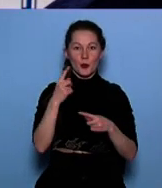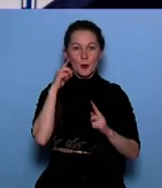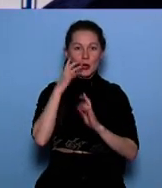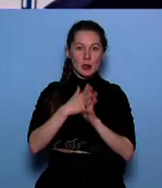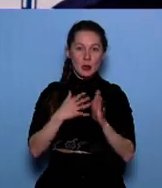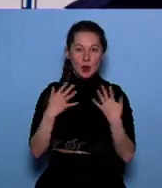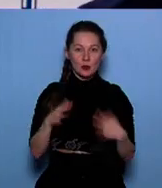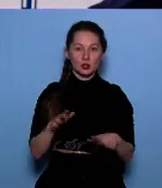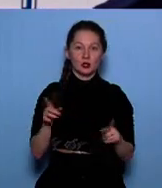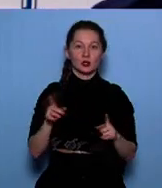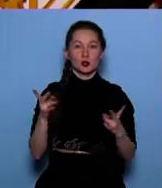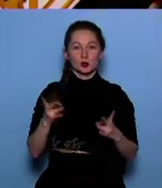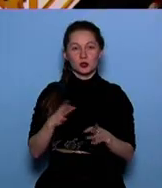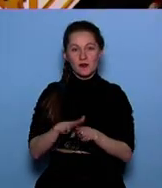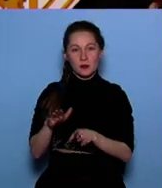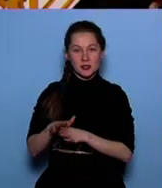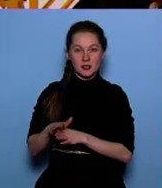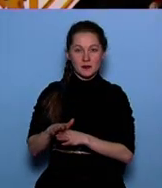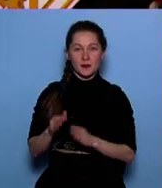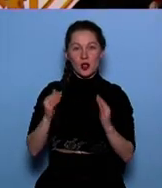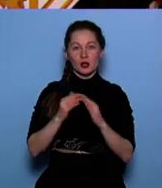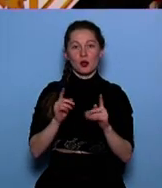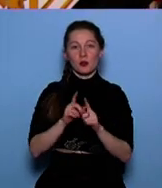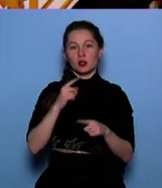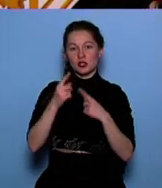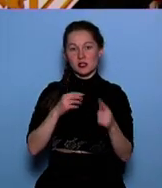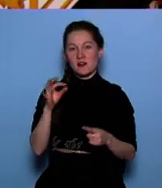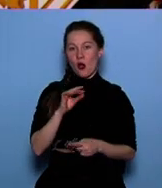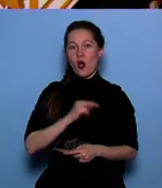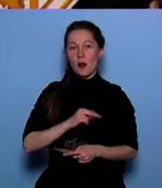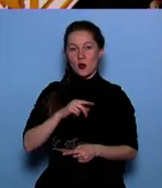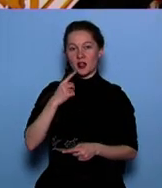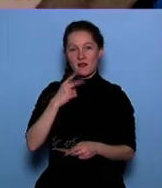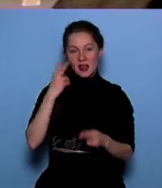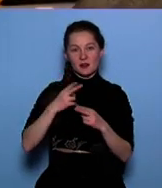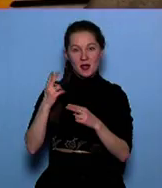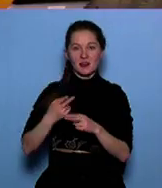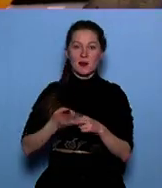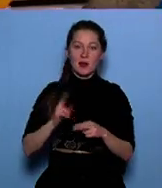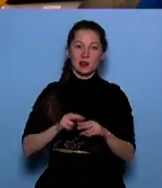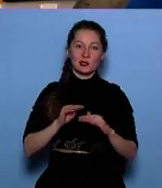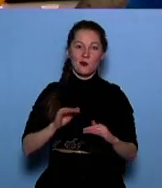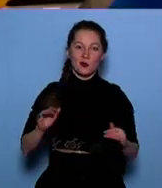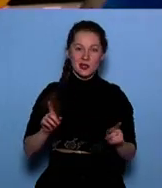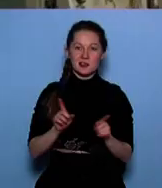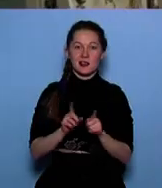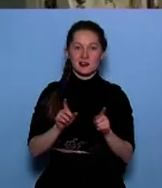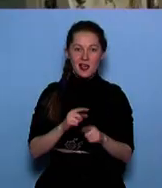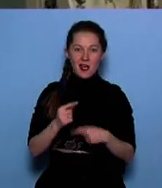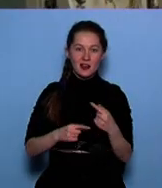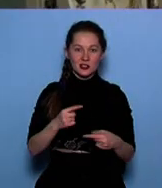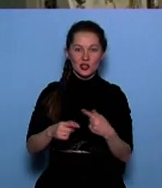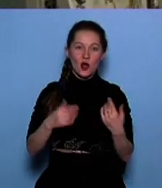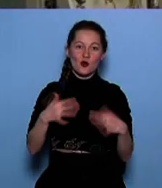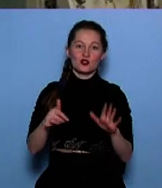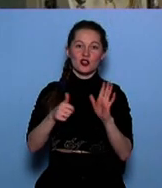какую операцию, что где выполнять». Дома тоже разговоры о работе признаются братья. Наверное, поэтому и дети пошли по их стопам. В династии Харинах